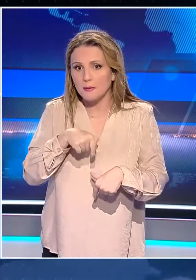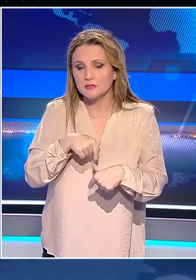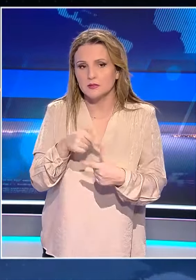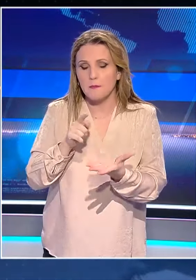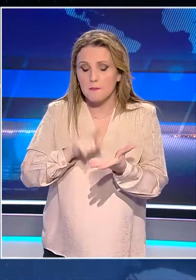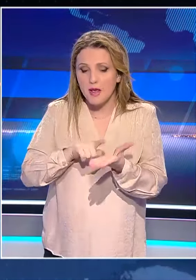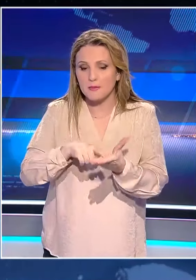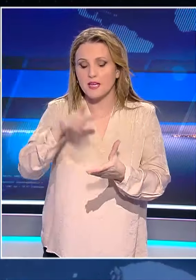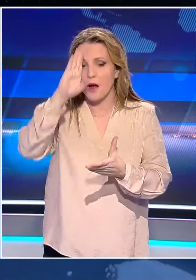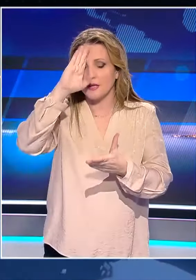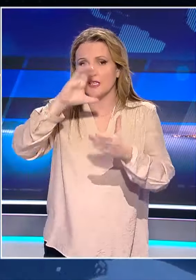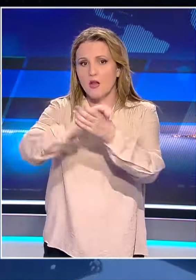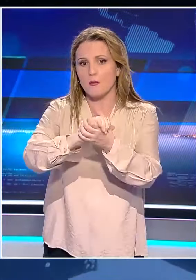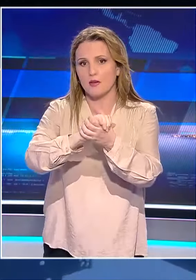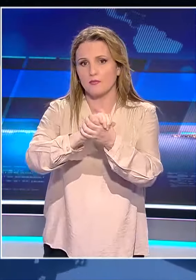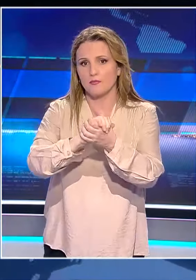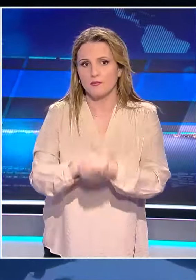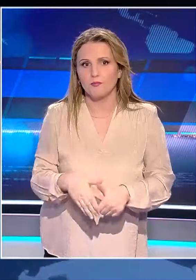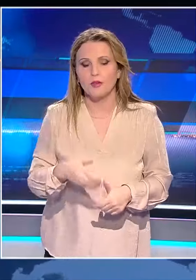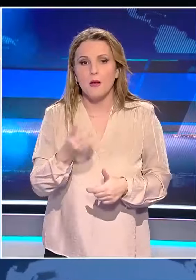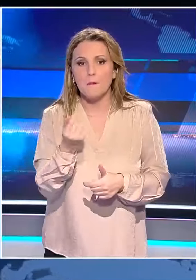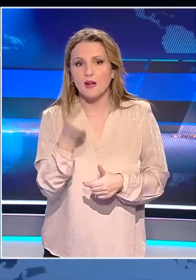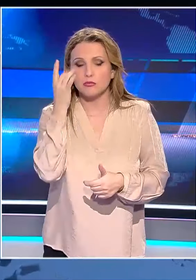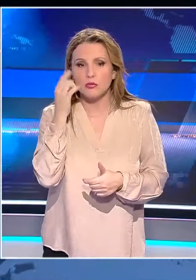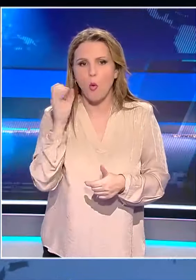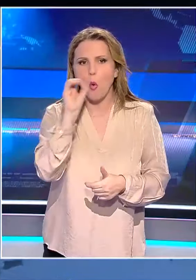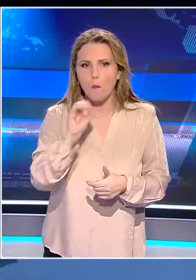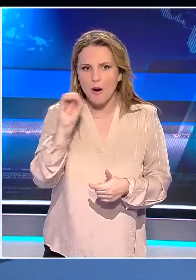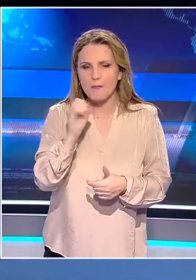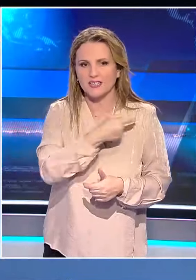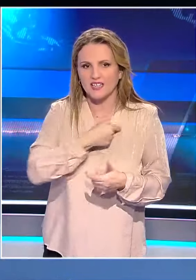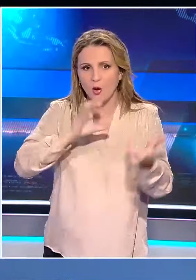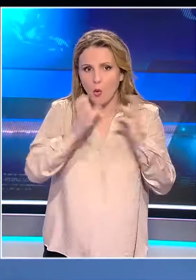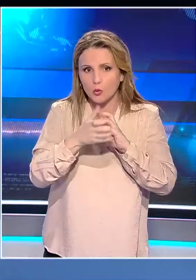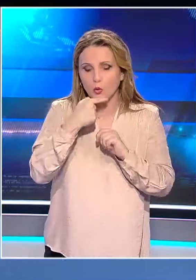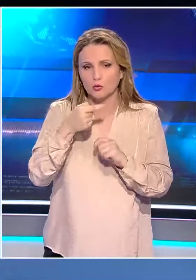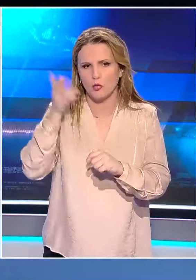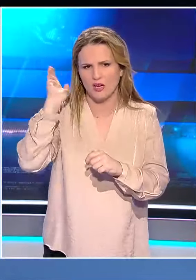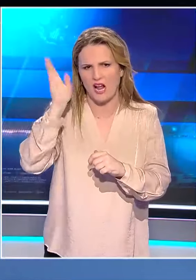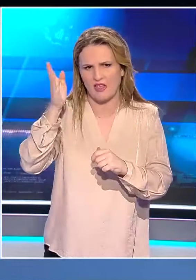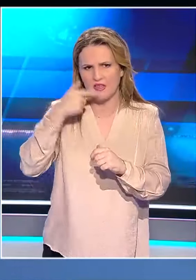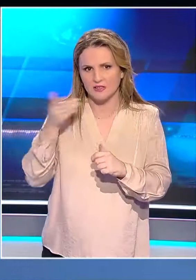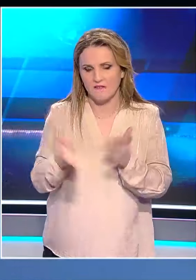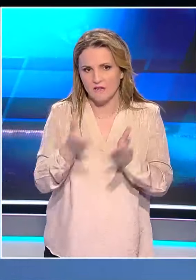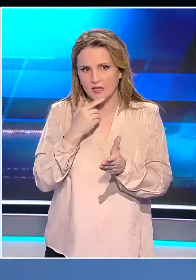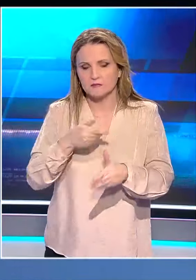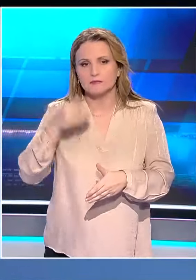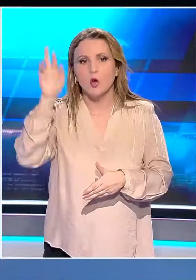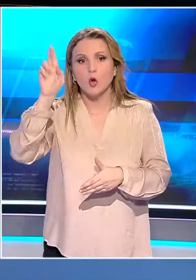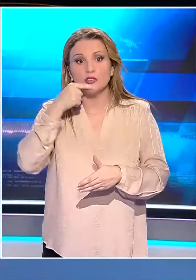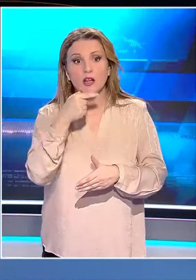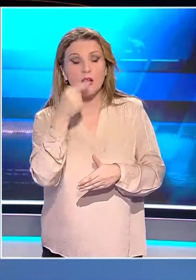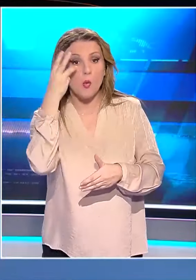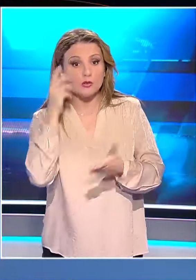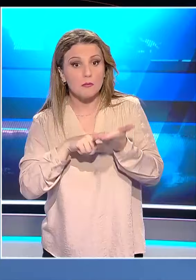Την απόπειρα δολοφονίας του υποψήφου Αμερικανού Πρόεδρου καταδίκασαν ο Μπαράκ Ομπάμα και ηγέτες από όλο τον κόσμο. Η Ρωσία κάλεσε την Ρωάσικτον να αναλογιστεί τις